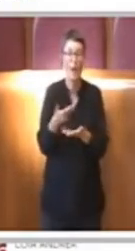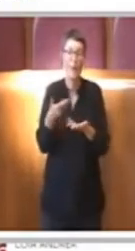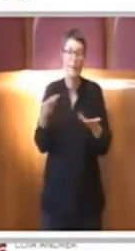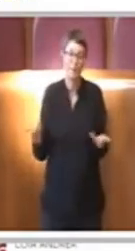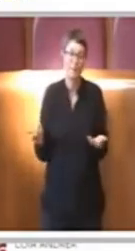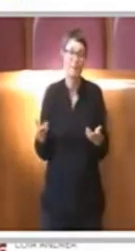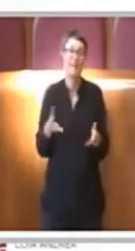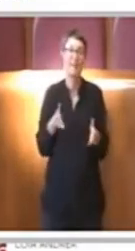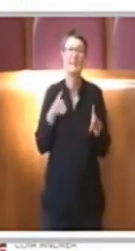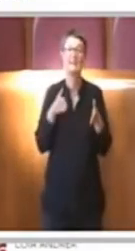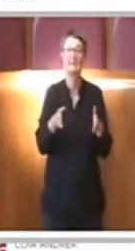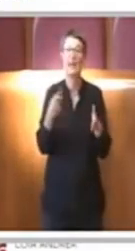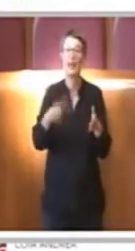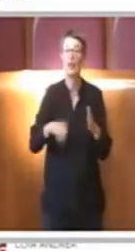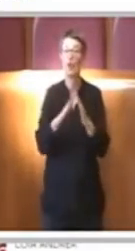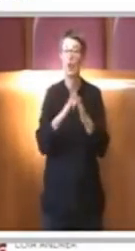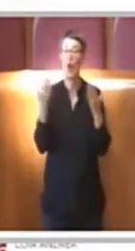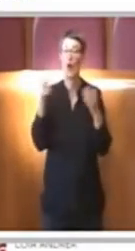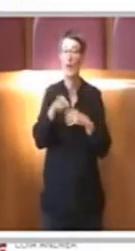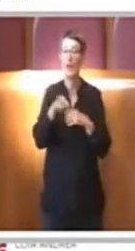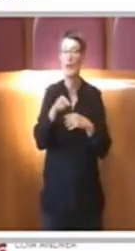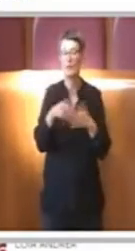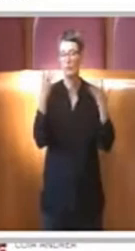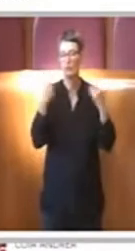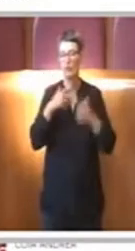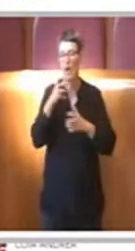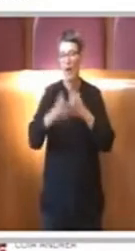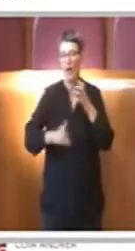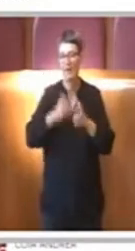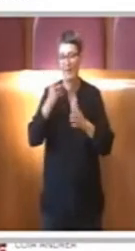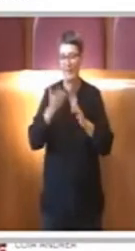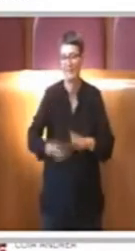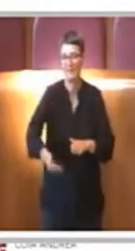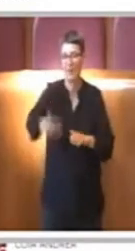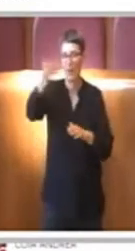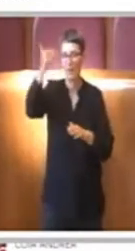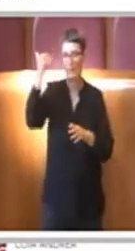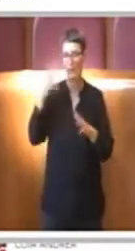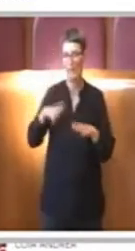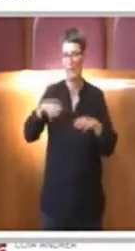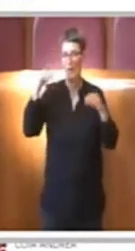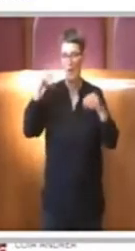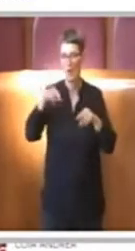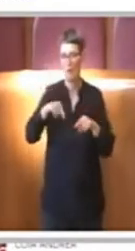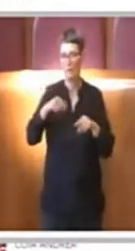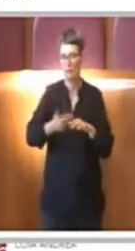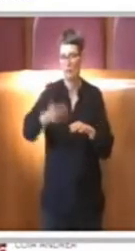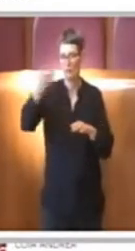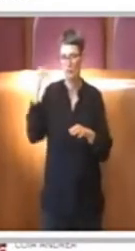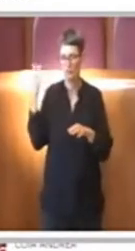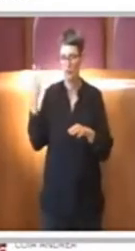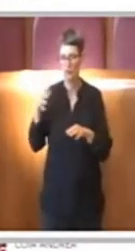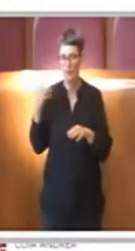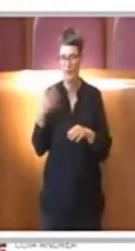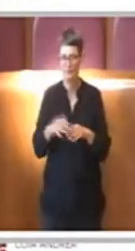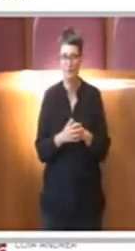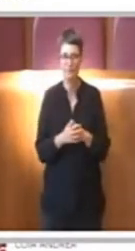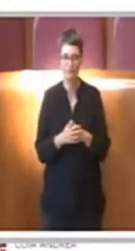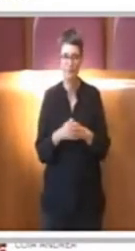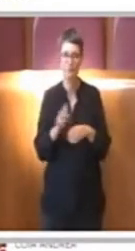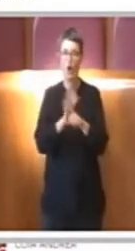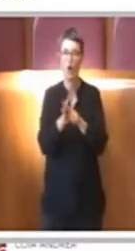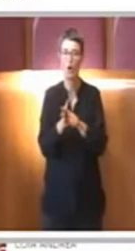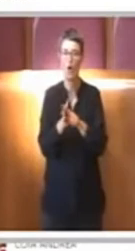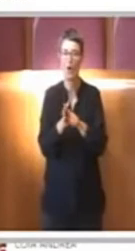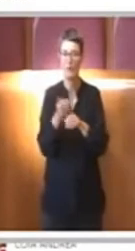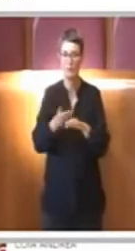in maniera pregressa rispetto a quella che è la crisi che abbiamo vissuto sanitaria del Covid-19.